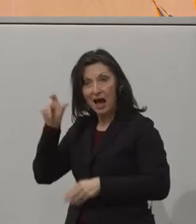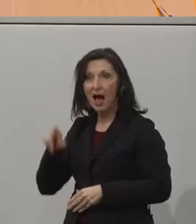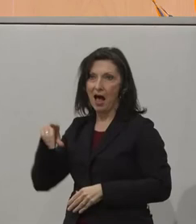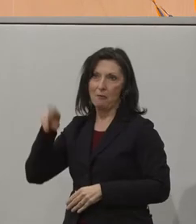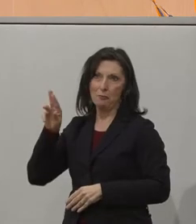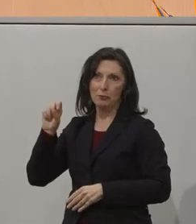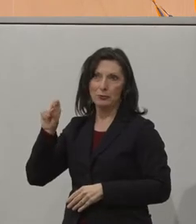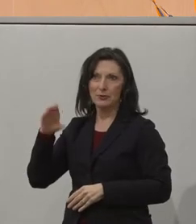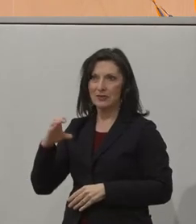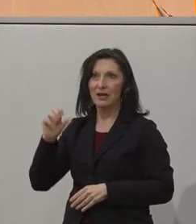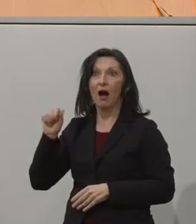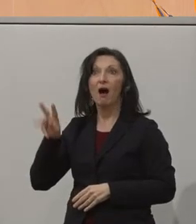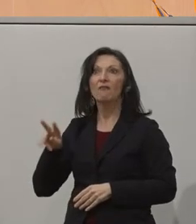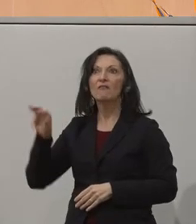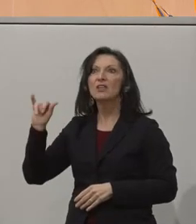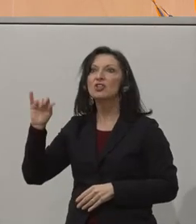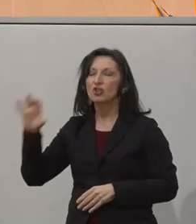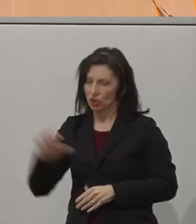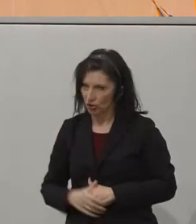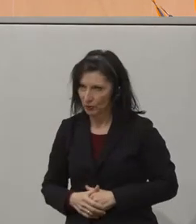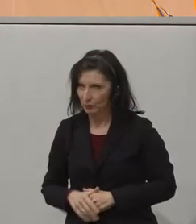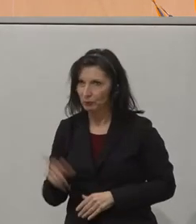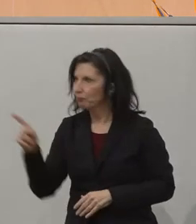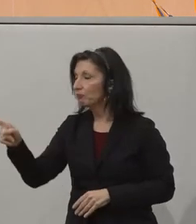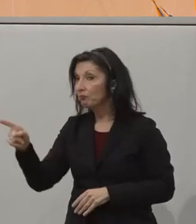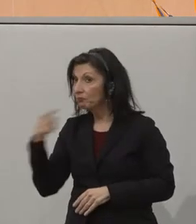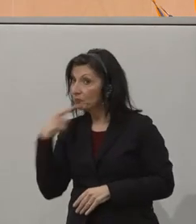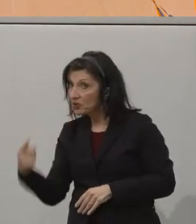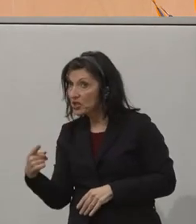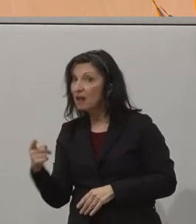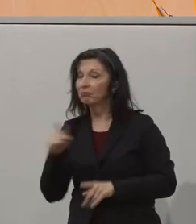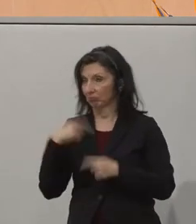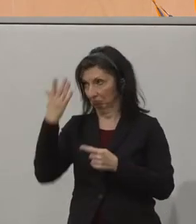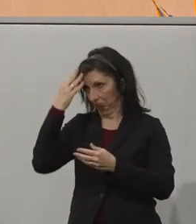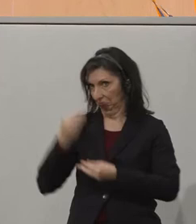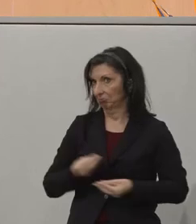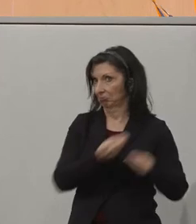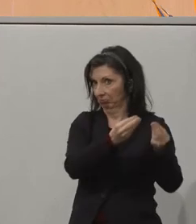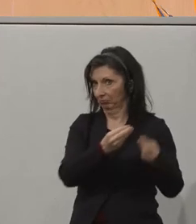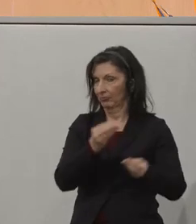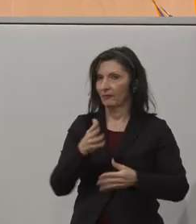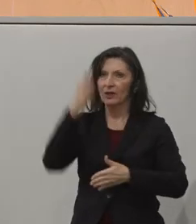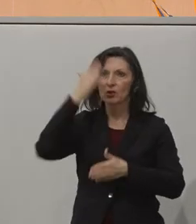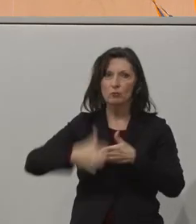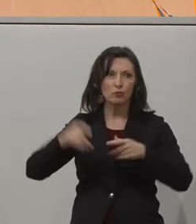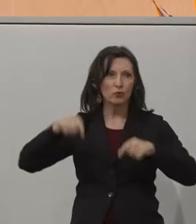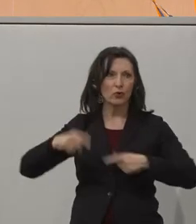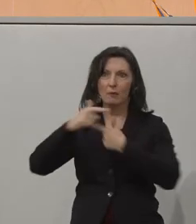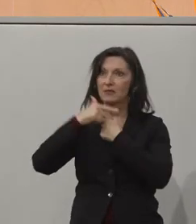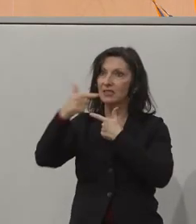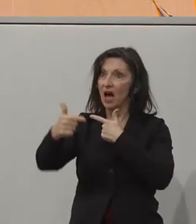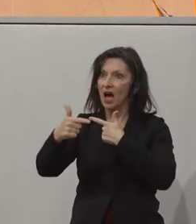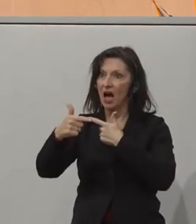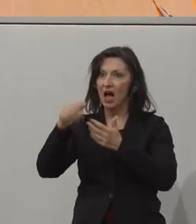Den Appell nehmen wir natürlich gerne an und geben ihn auch gerne weiter. Abschließend hier im Saal noch